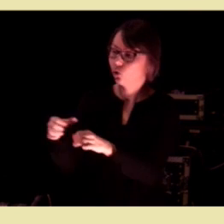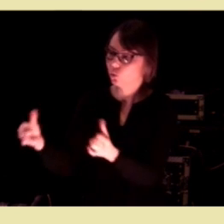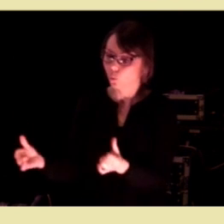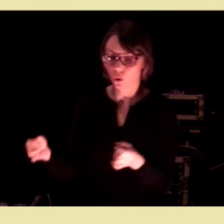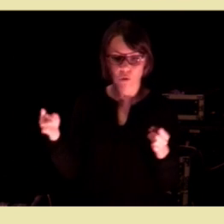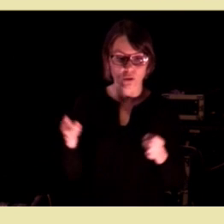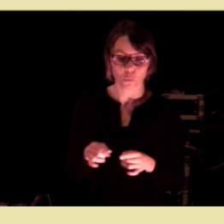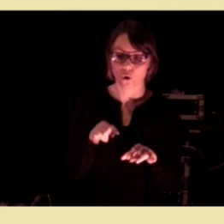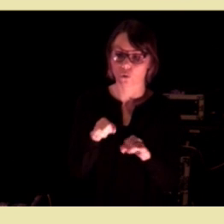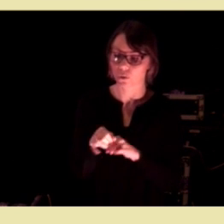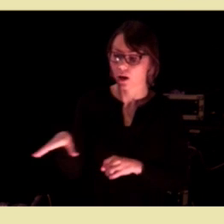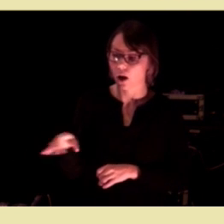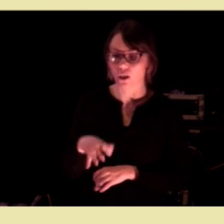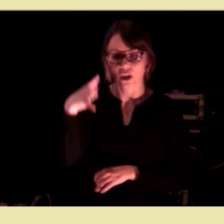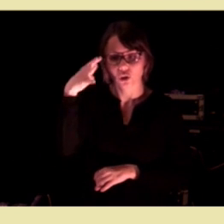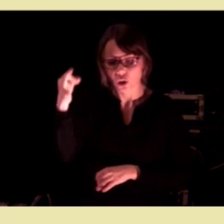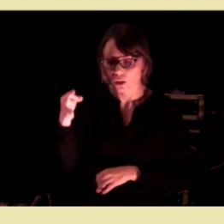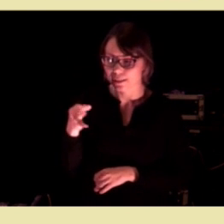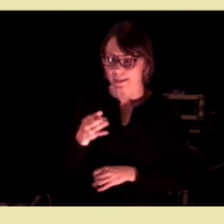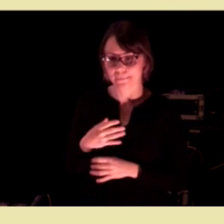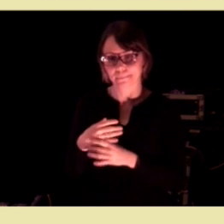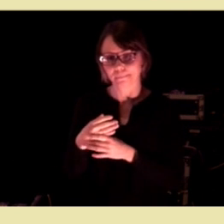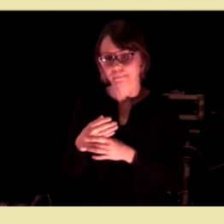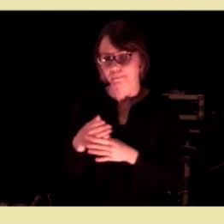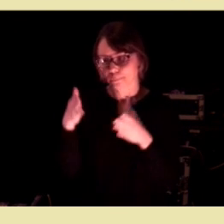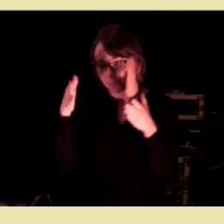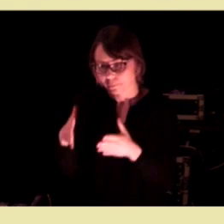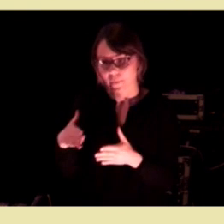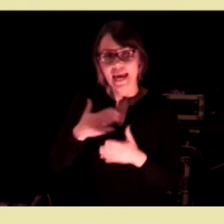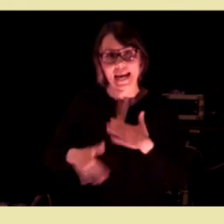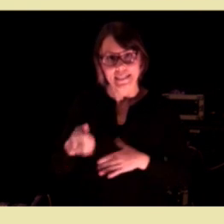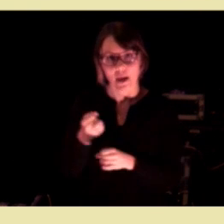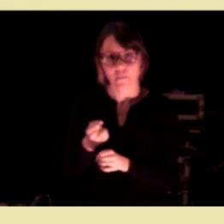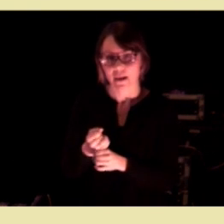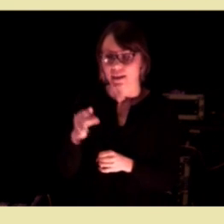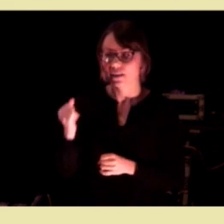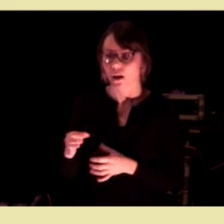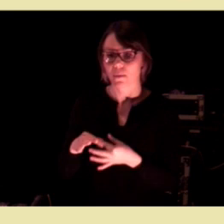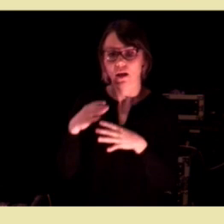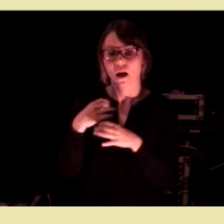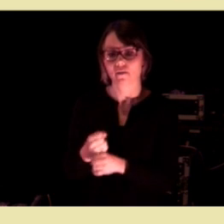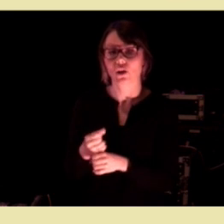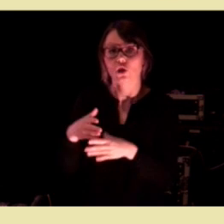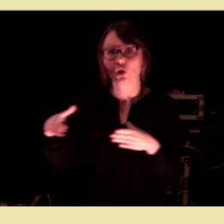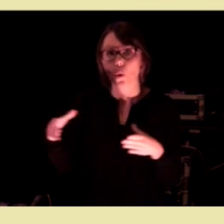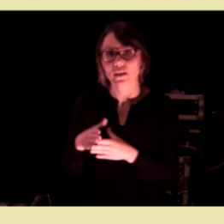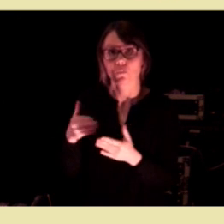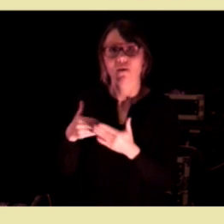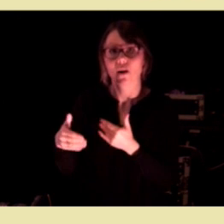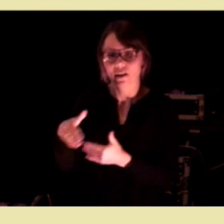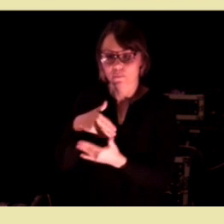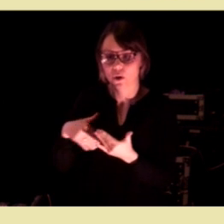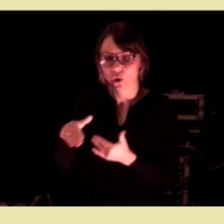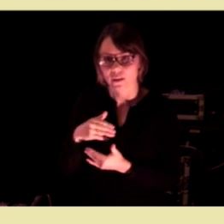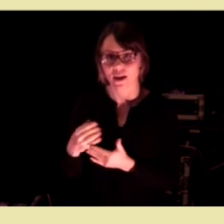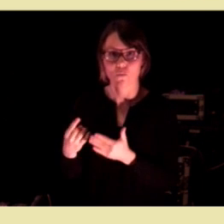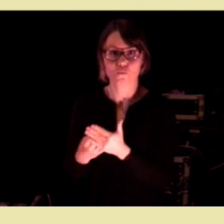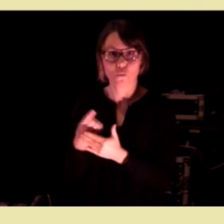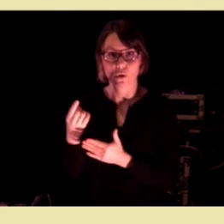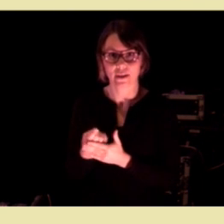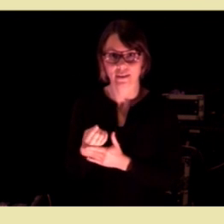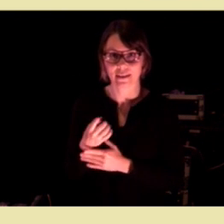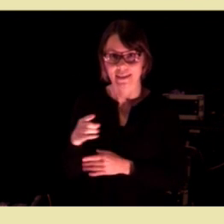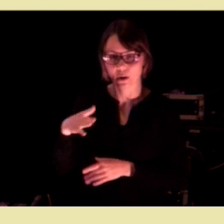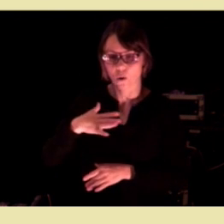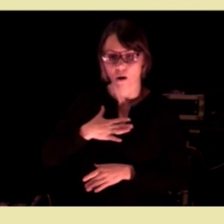små kommuner er dyktige, dedikerte helsearbeidere, men det handler om størrelsen på fagmiljøene, mulighetene til